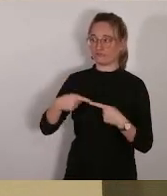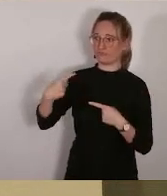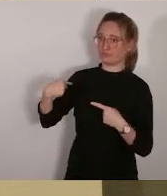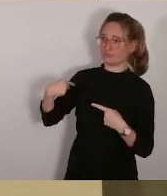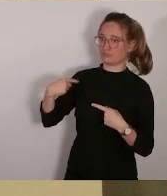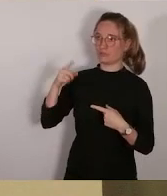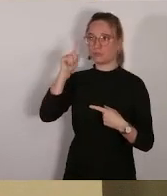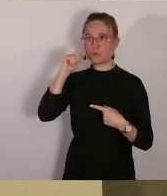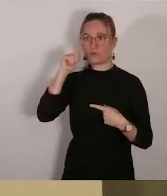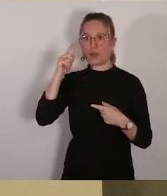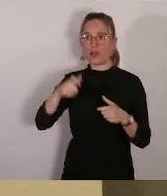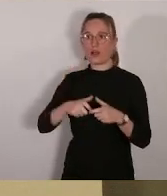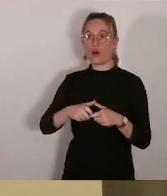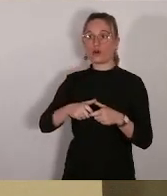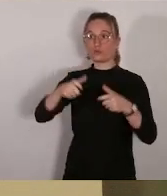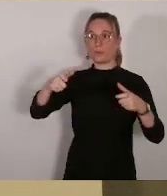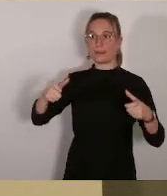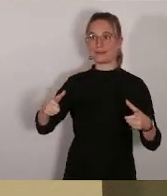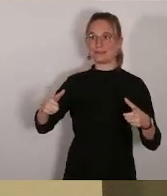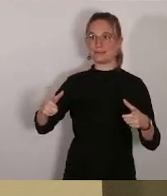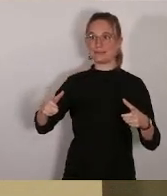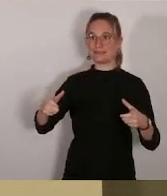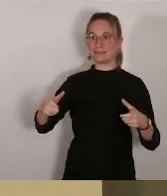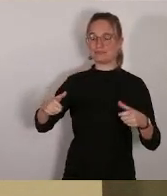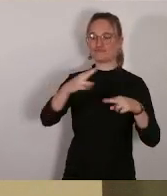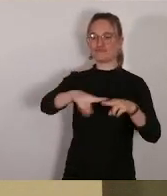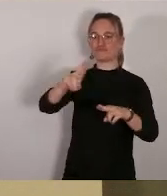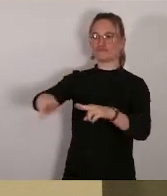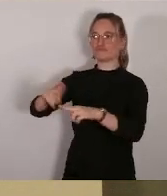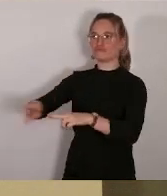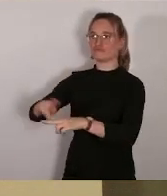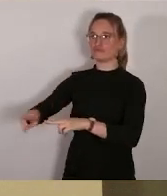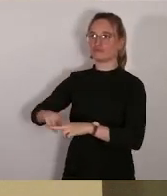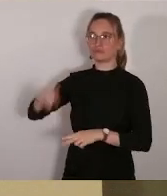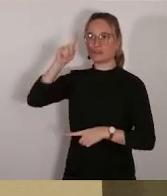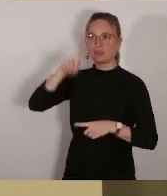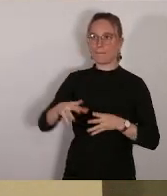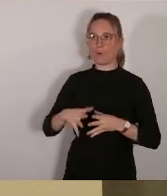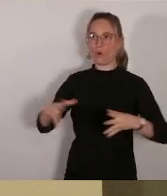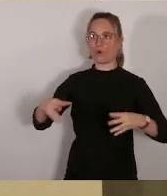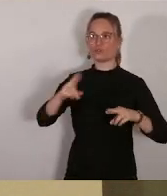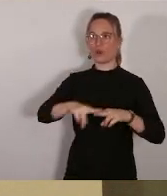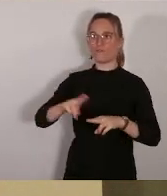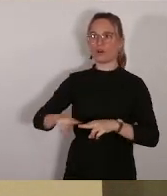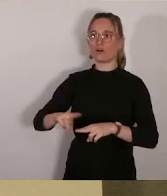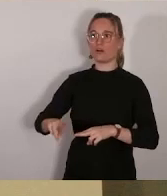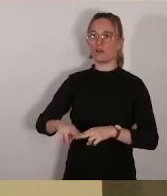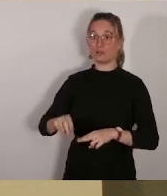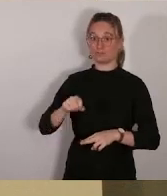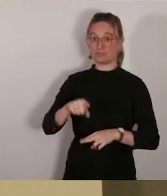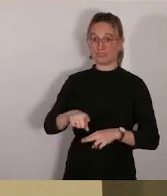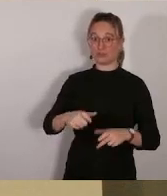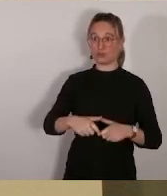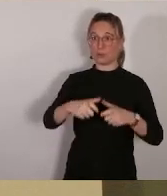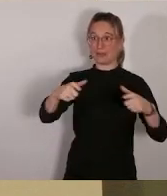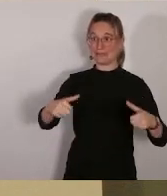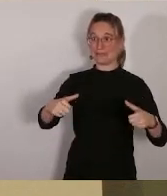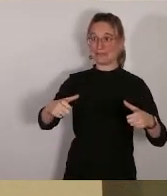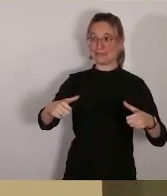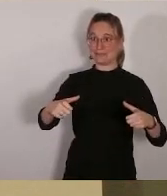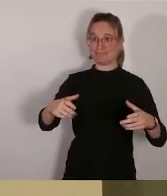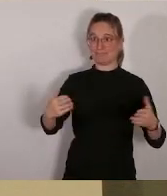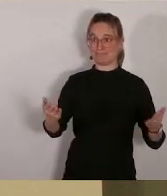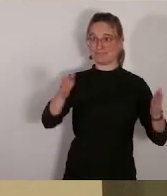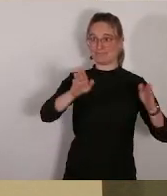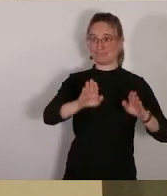principale entreprise qui s'occupe du gros oeuvre dans la maîtrise d'ouvrage, l'entreprise APH qui a déposé le bilan vers